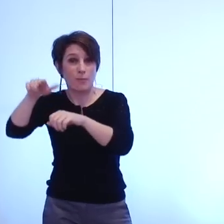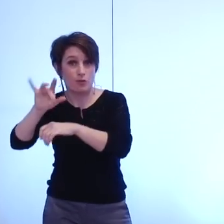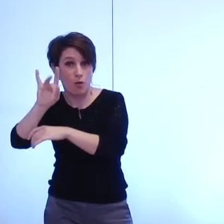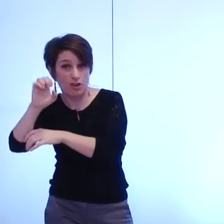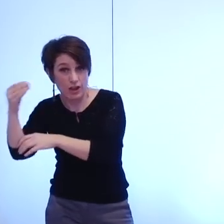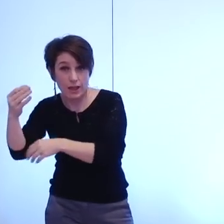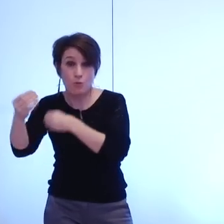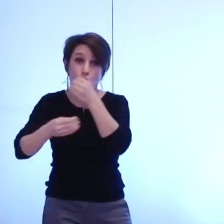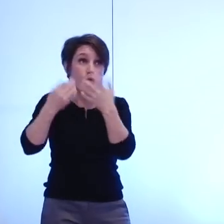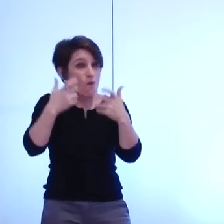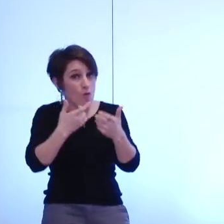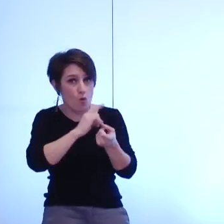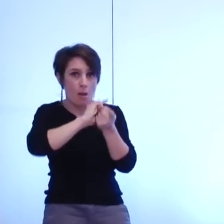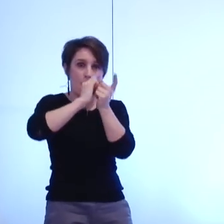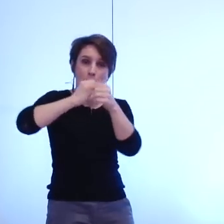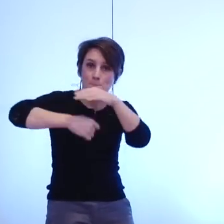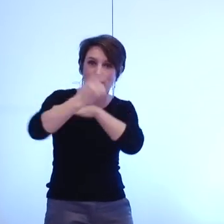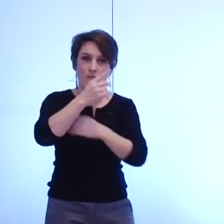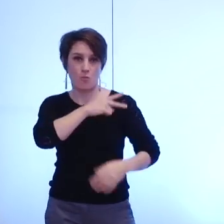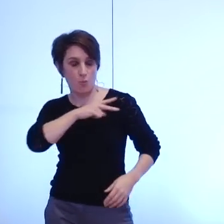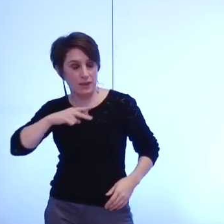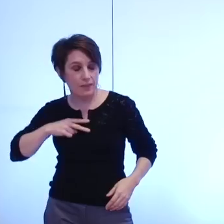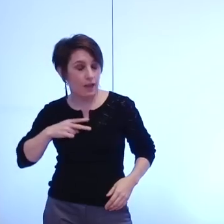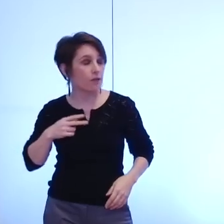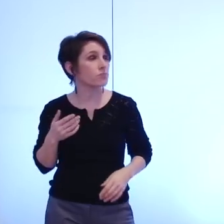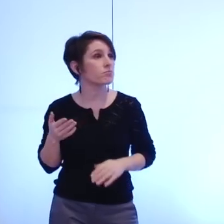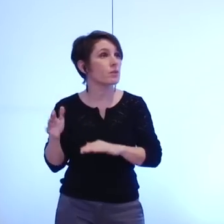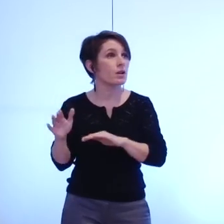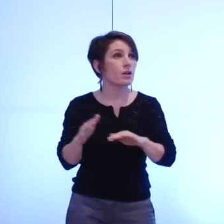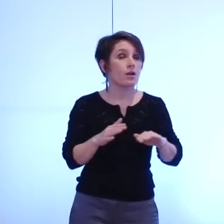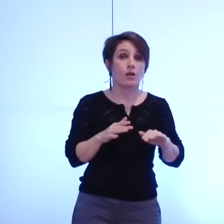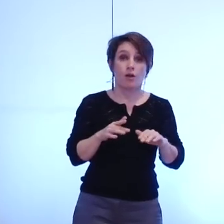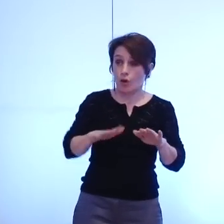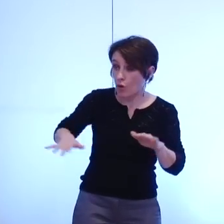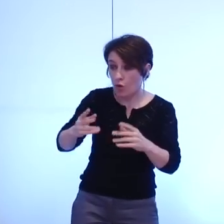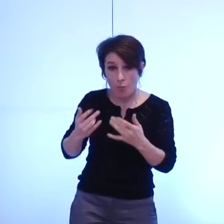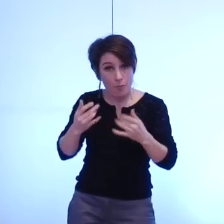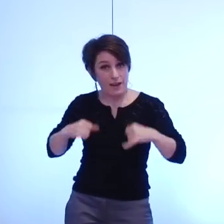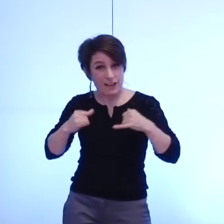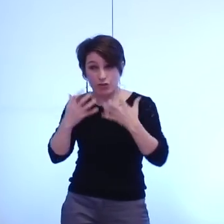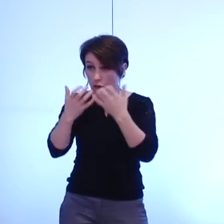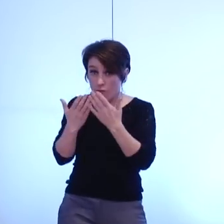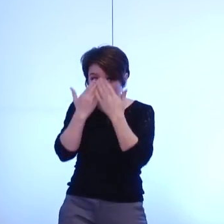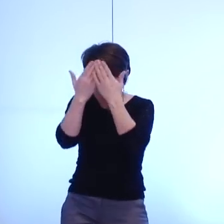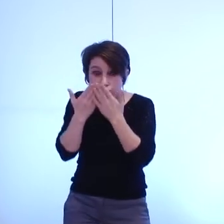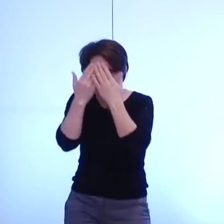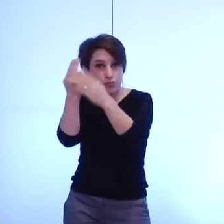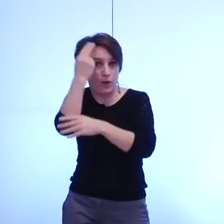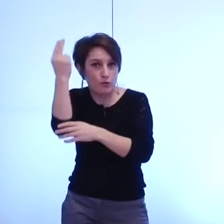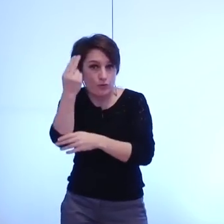quand je pense à l'accès à l'enseignement supérieur ici comme ailleurs d'ailleurs